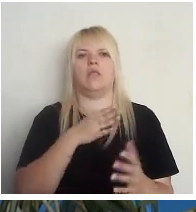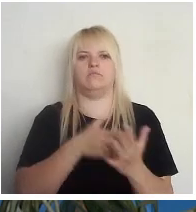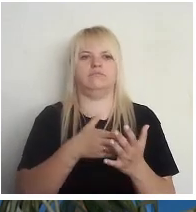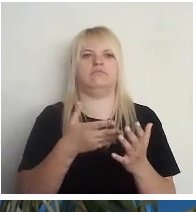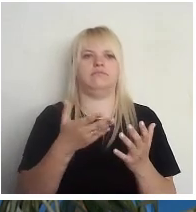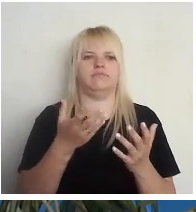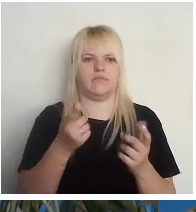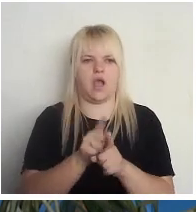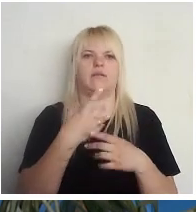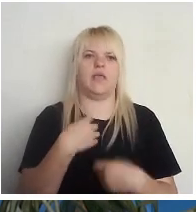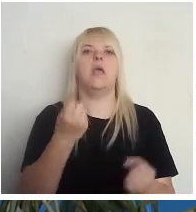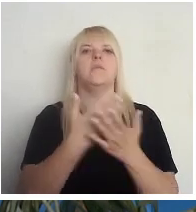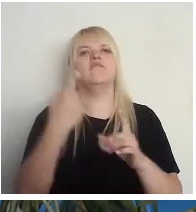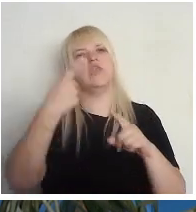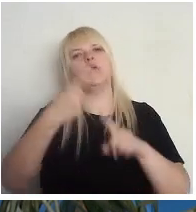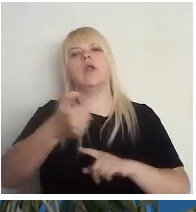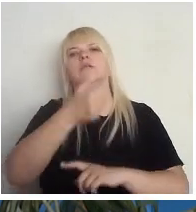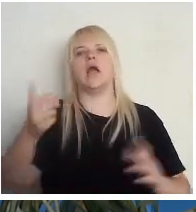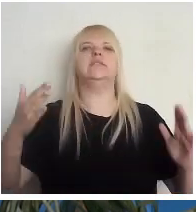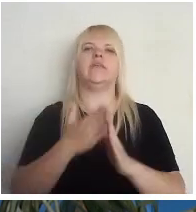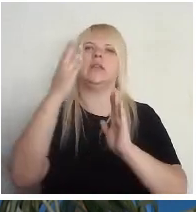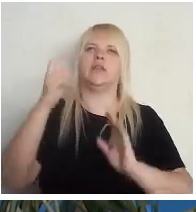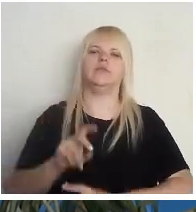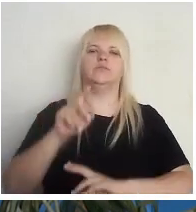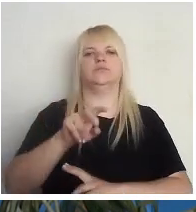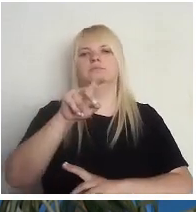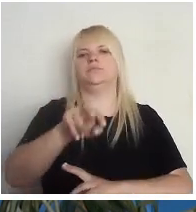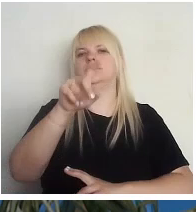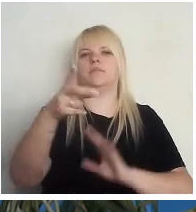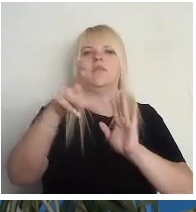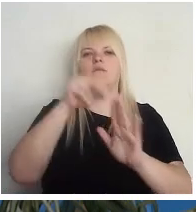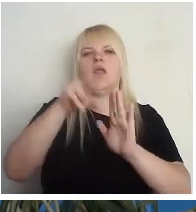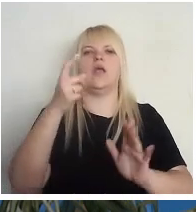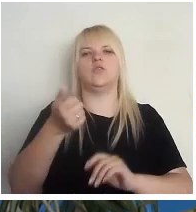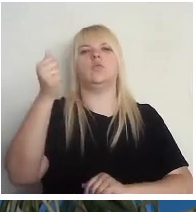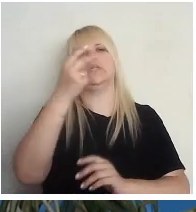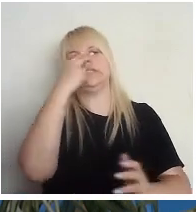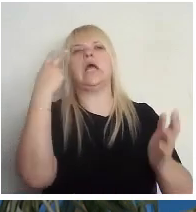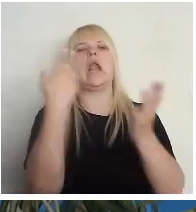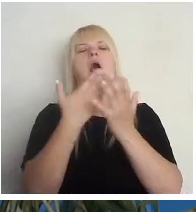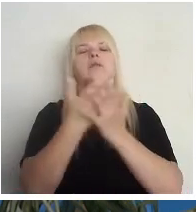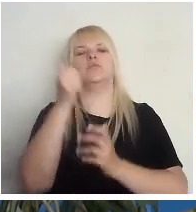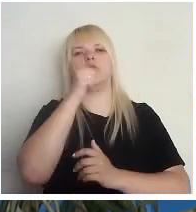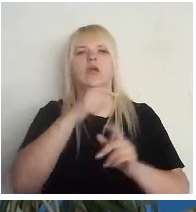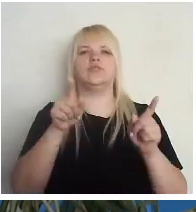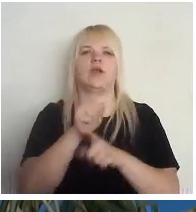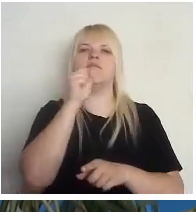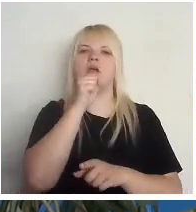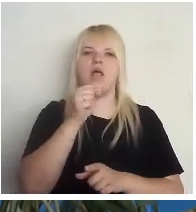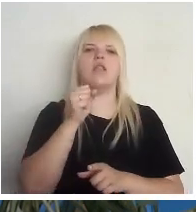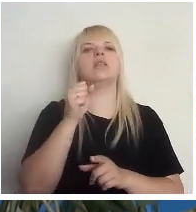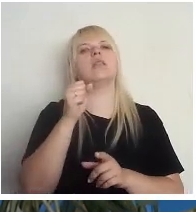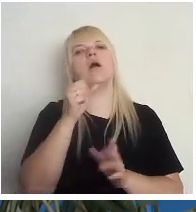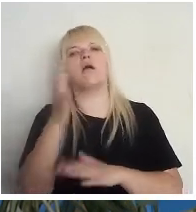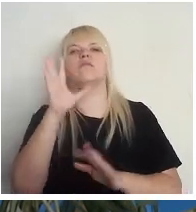svinīgi kaut kur dodos un izrādu to savu gribu bieži vien tikai tāpēc, lai es varētu pēc tam, nu tā, leģitīmi